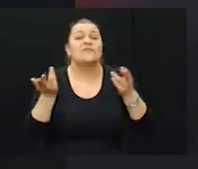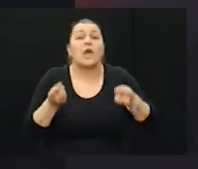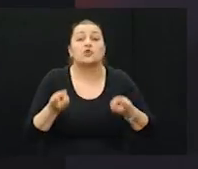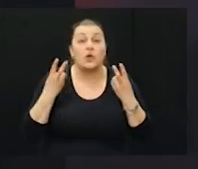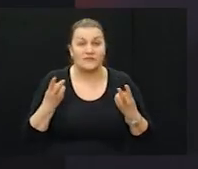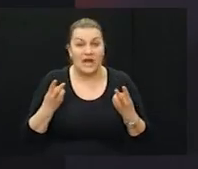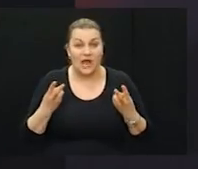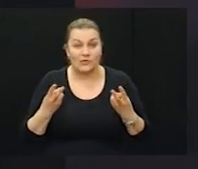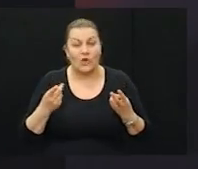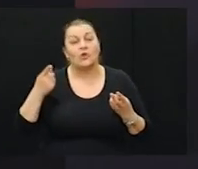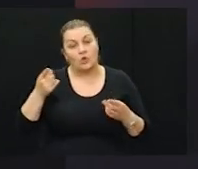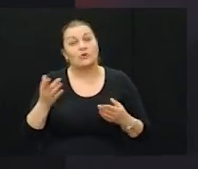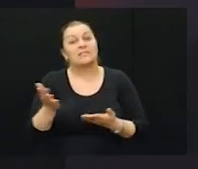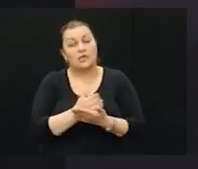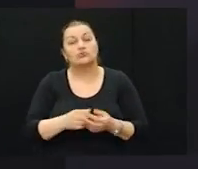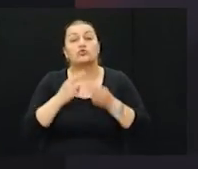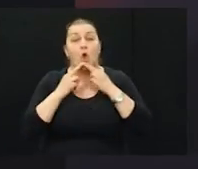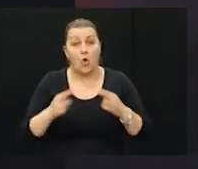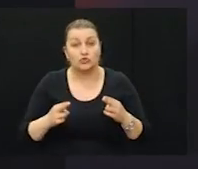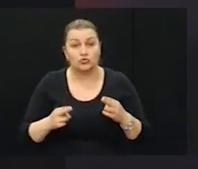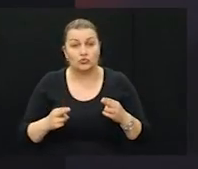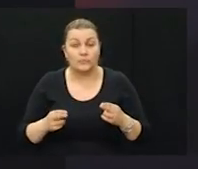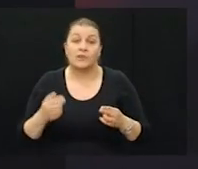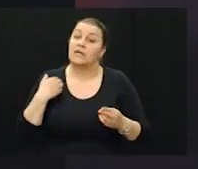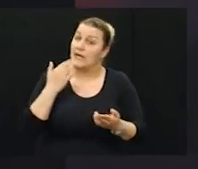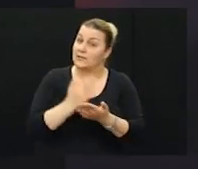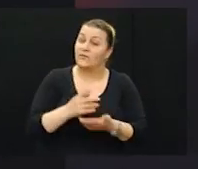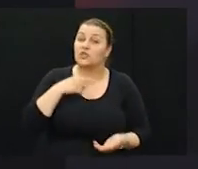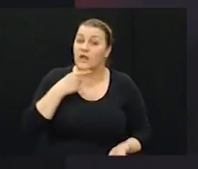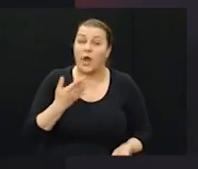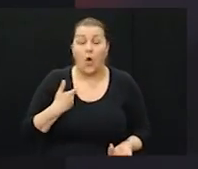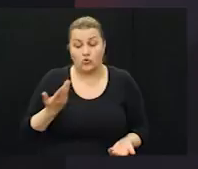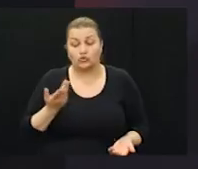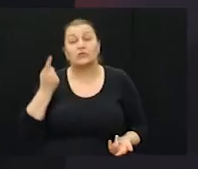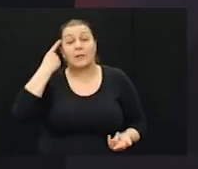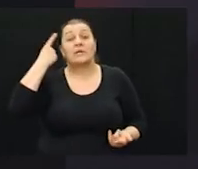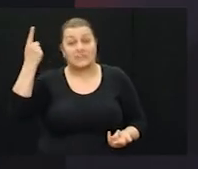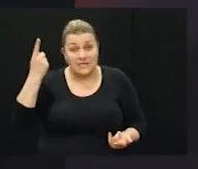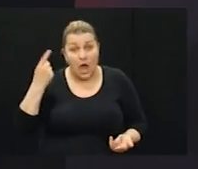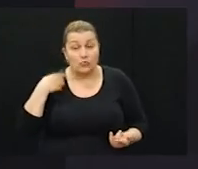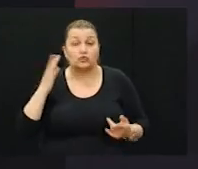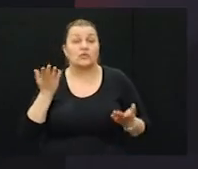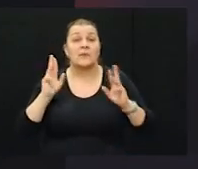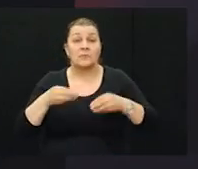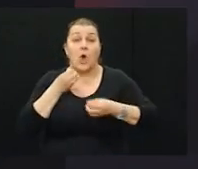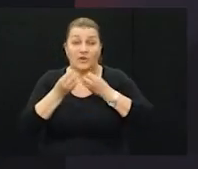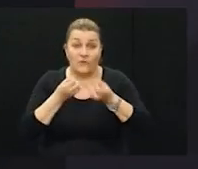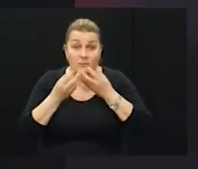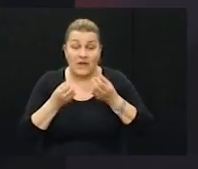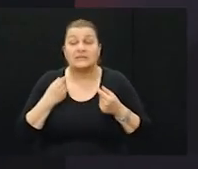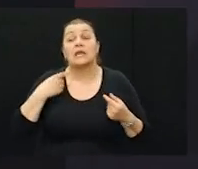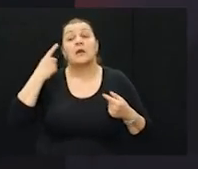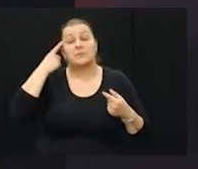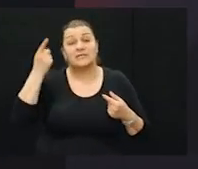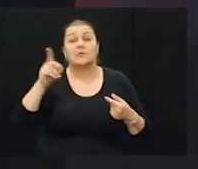zaslužuje i osudu. Ja sam rekao ono što sam znao i ono što sam imao. informacije i